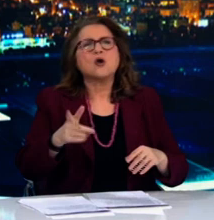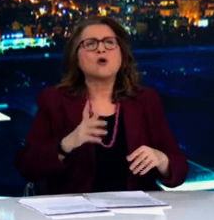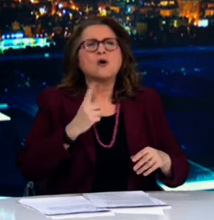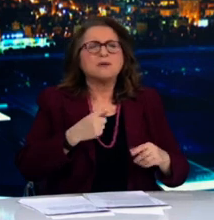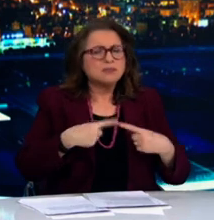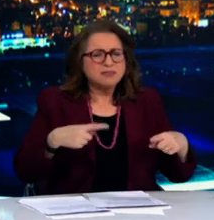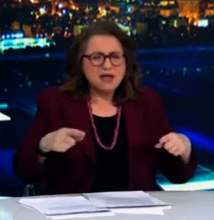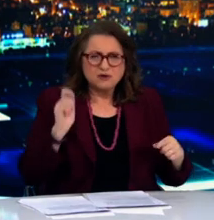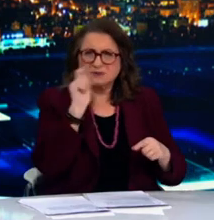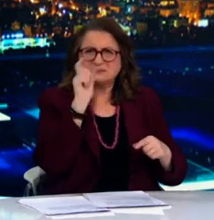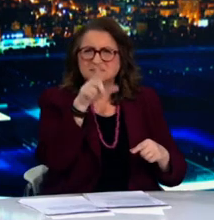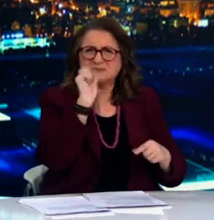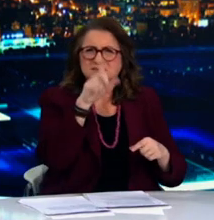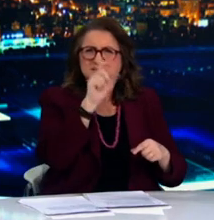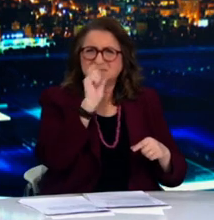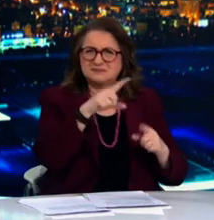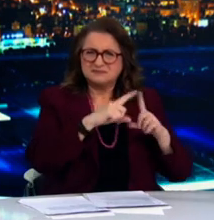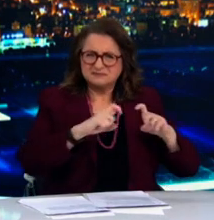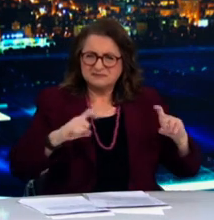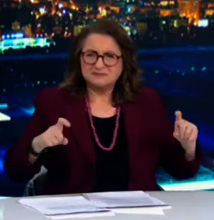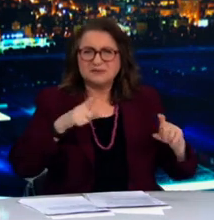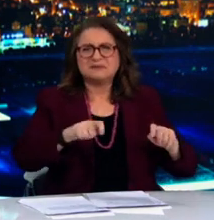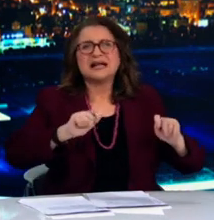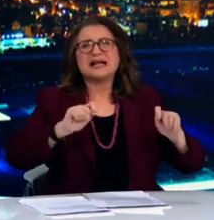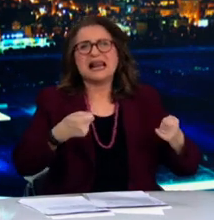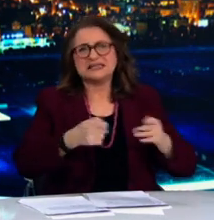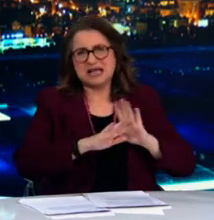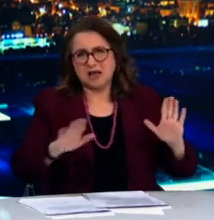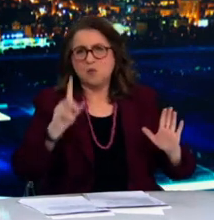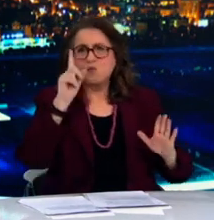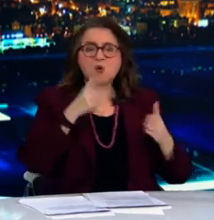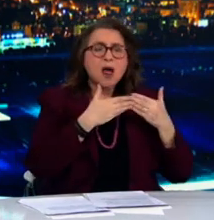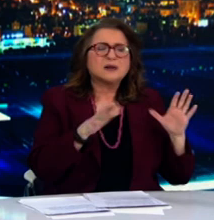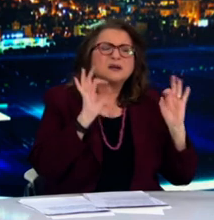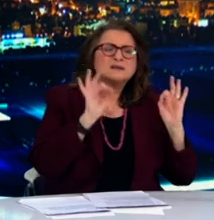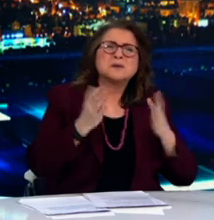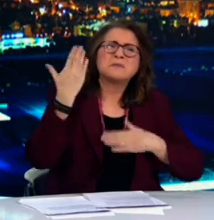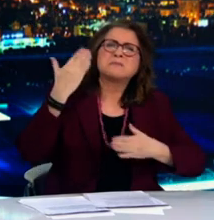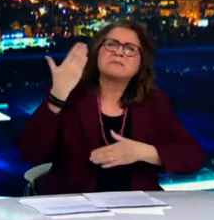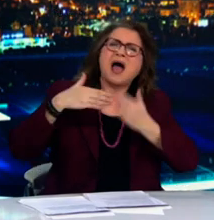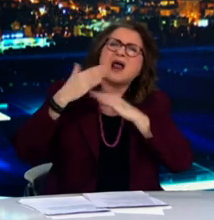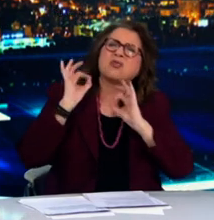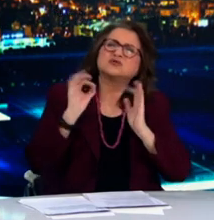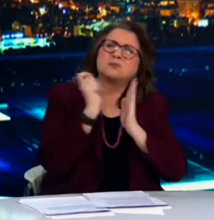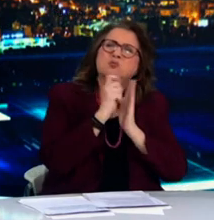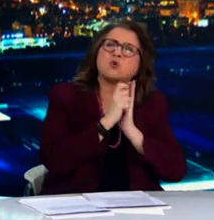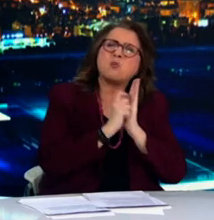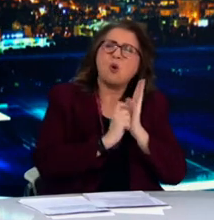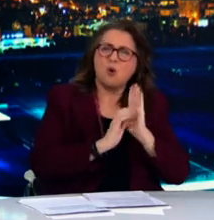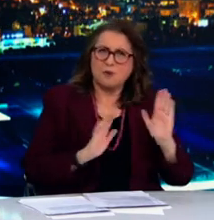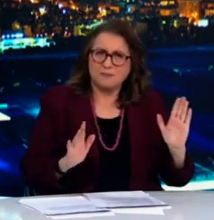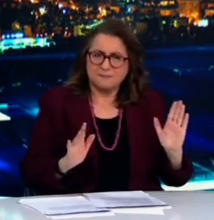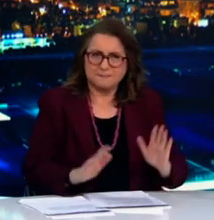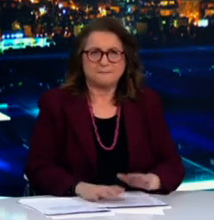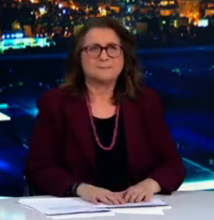μηχανήματα και ερματοδέχτη που παραμένουν κλειστά. Το λιανικό εμπόριο συνεχίζει να λειτουργεί με click away και click inside έρεται όμως το